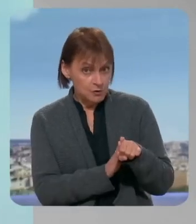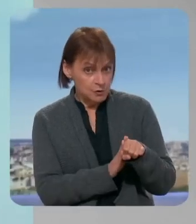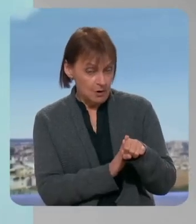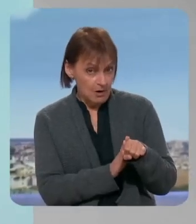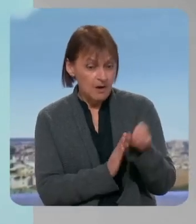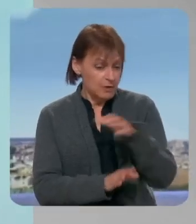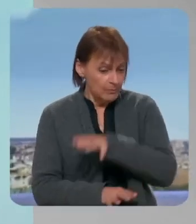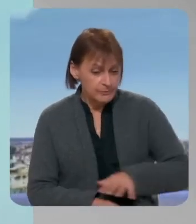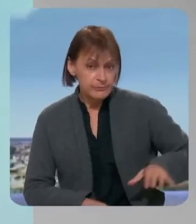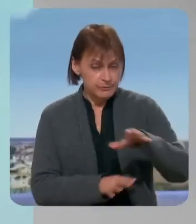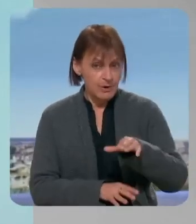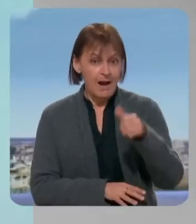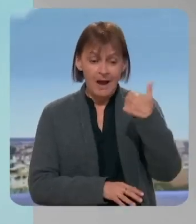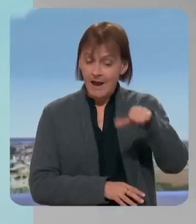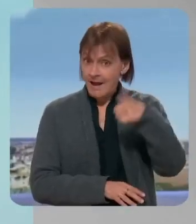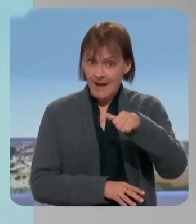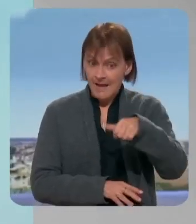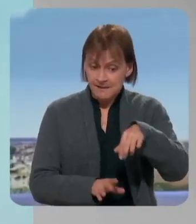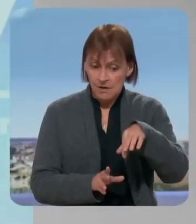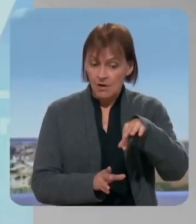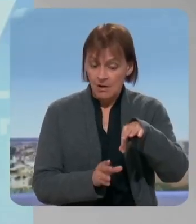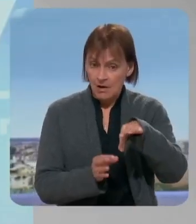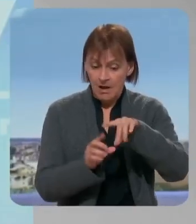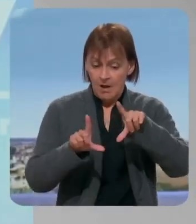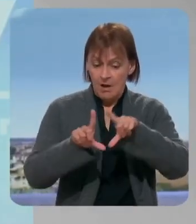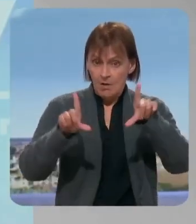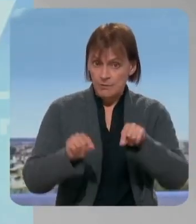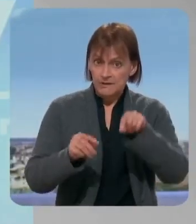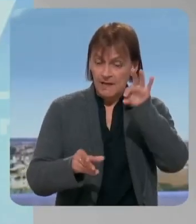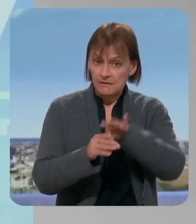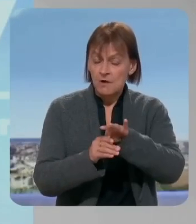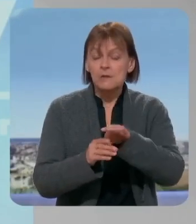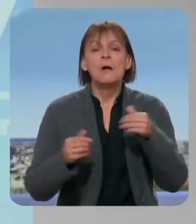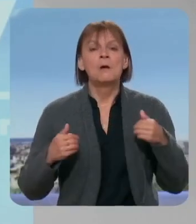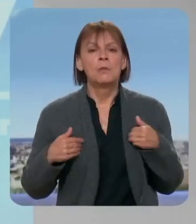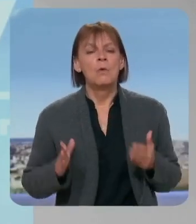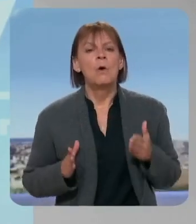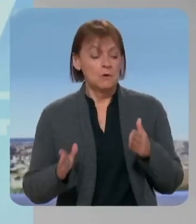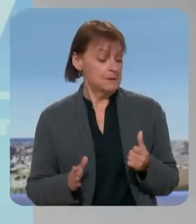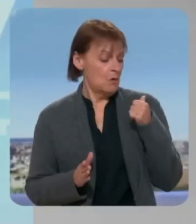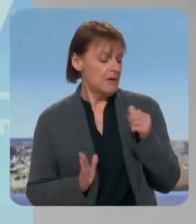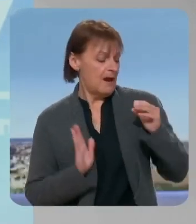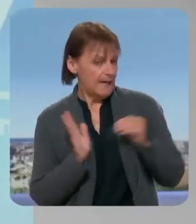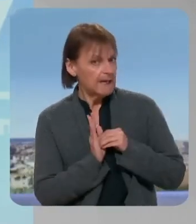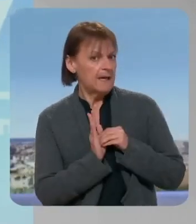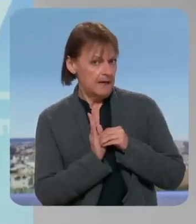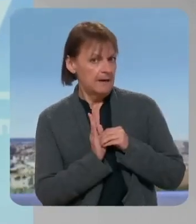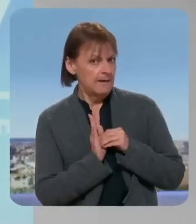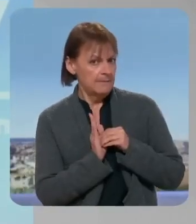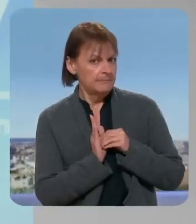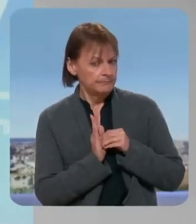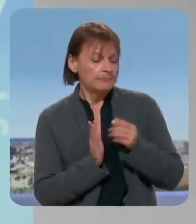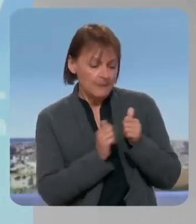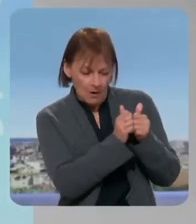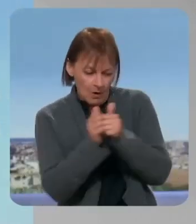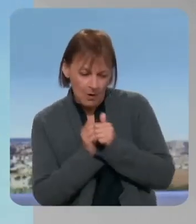toutes les circonscriptions, pour la législative ou pas ? Nous prenons l'engagement, et nous l'avons écrit hier, nous avons pris un serment